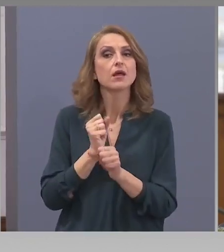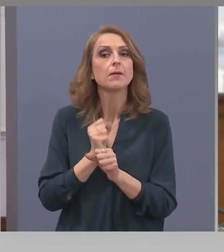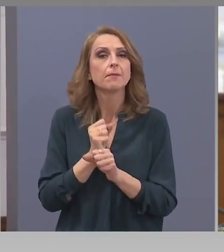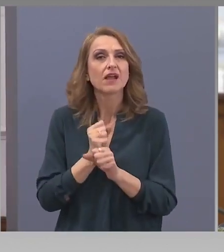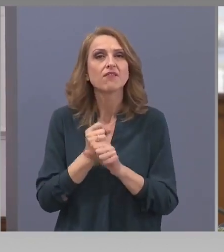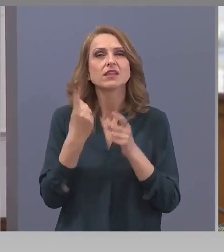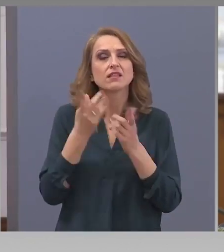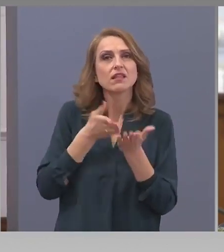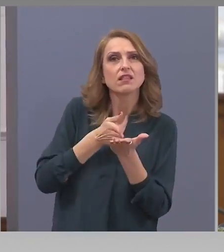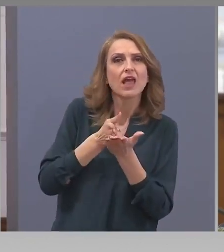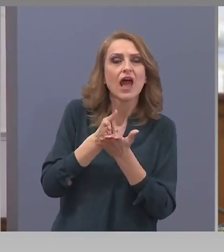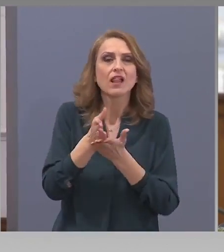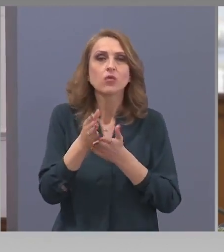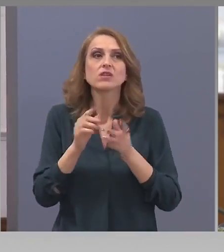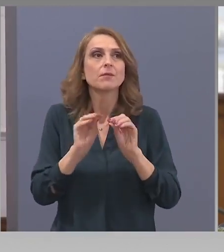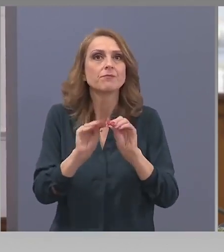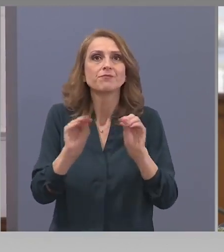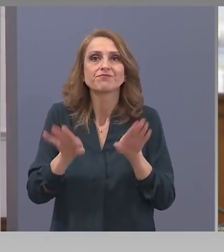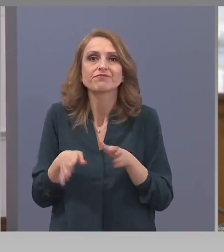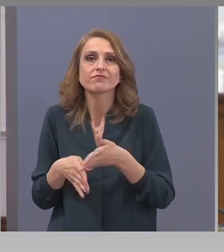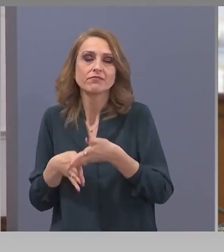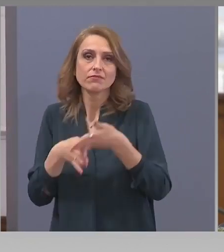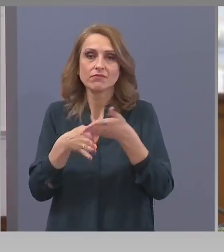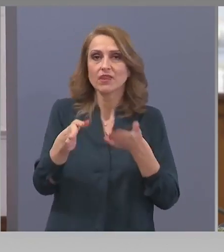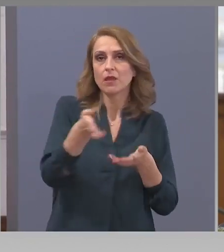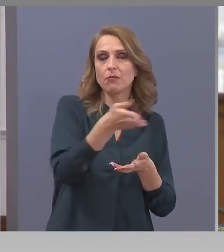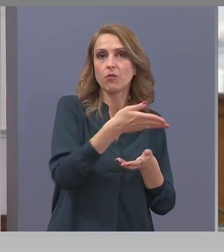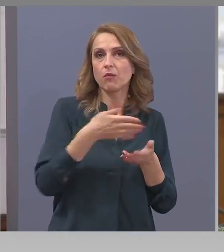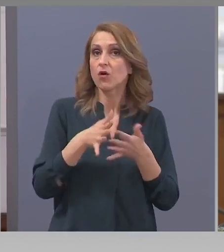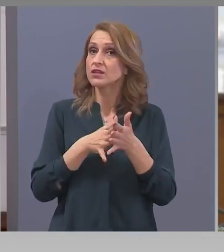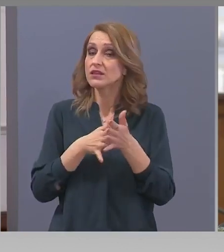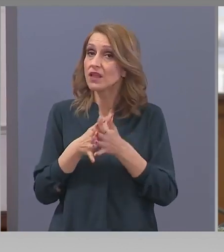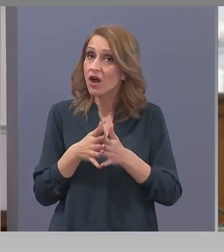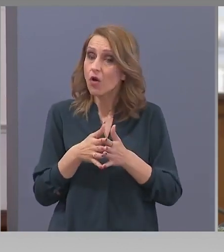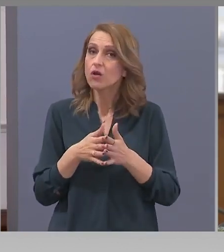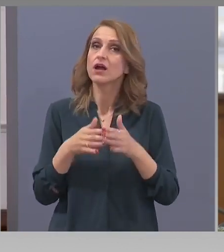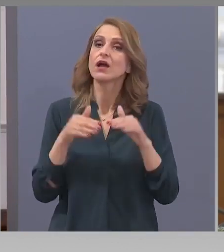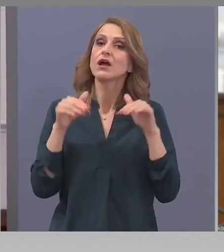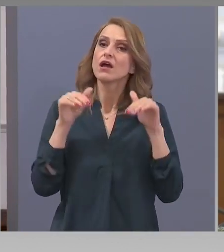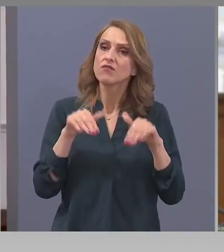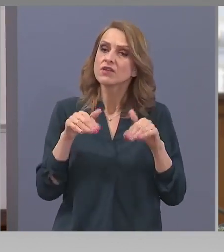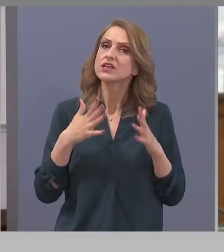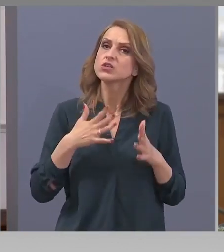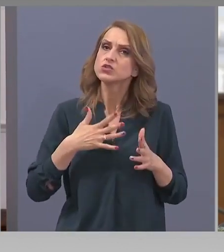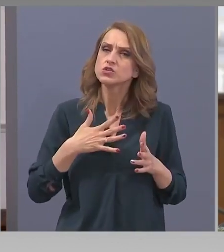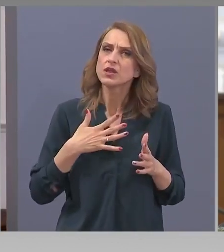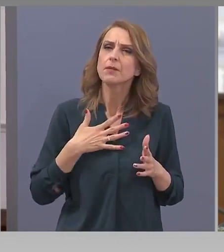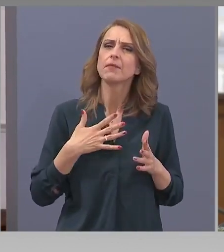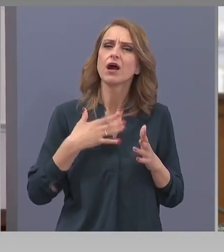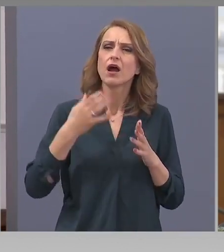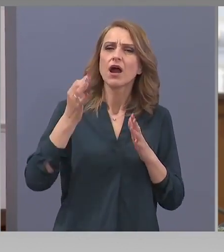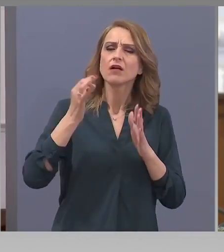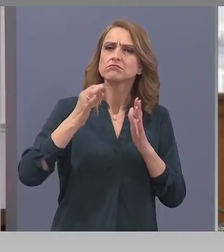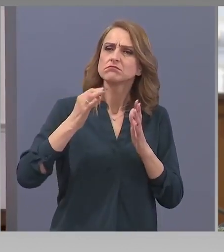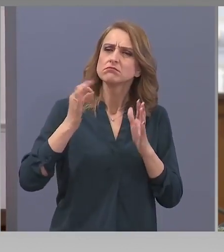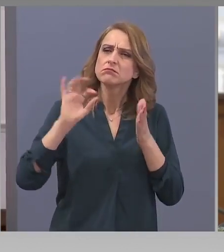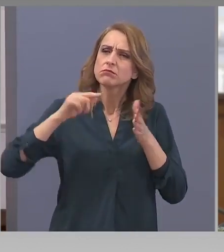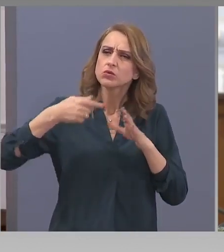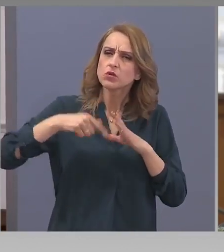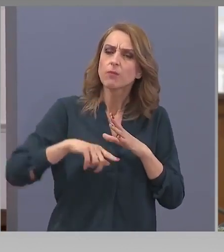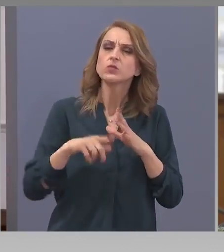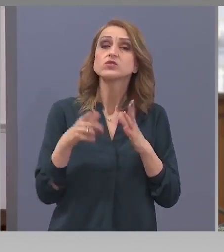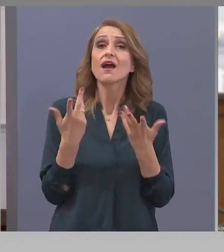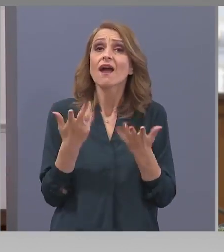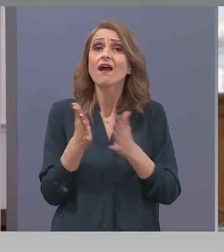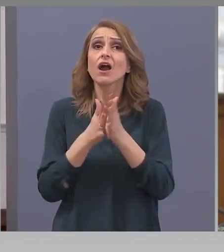алгоритъм, който да послужи на хората. Разбира се, до него ще има съвсем официален достъп. как биха могли да си помогнат